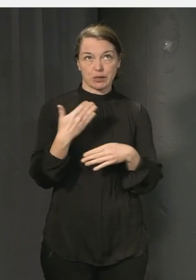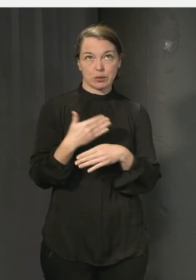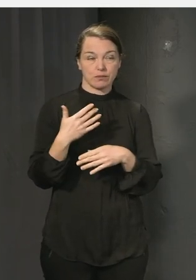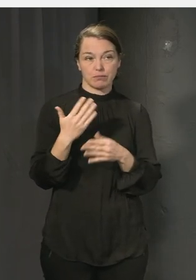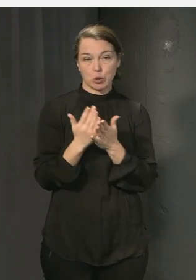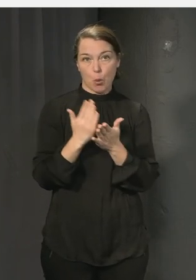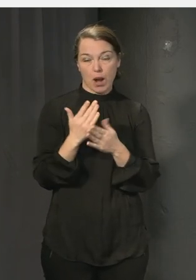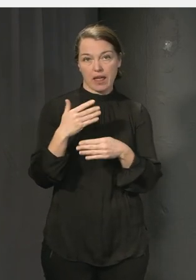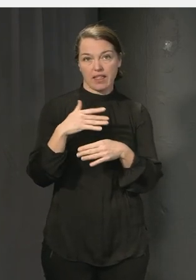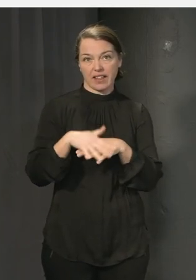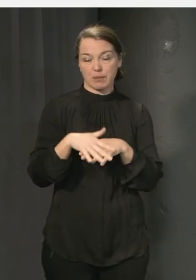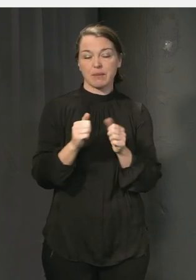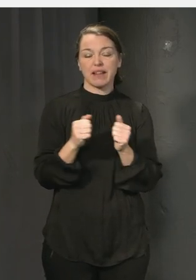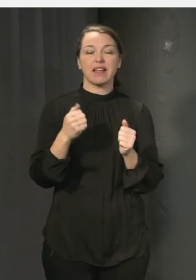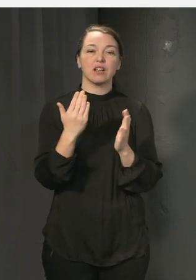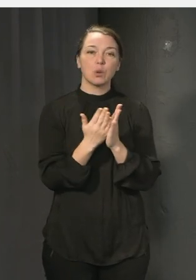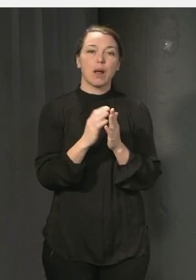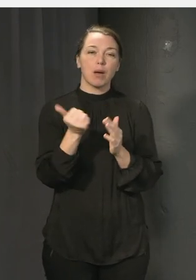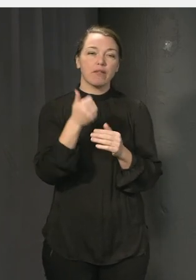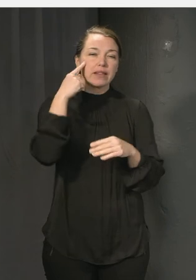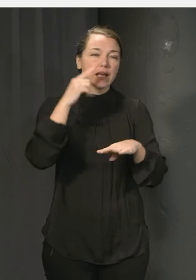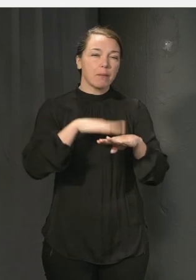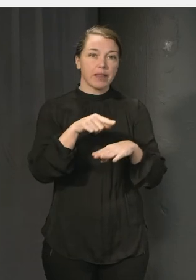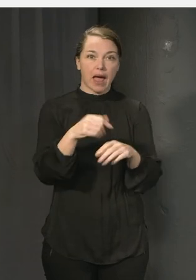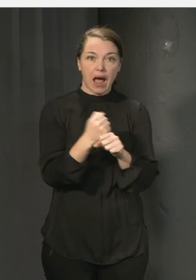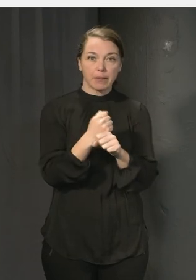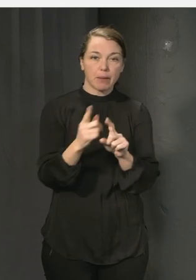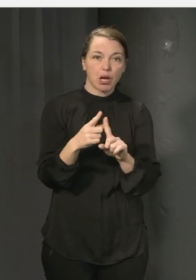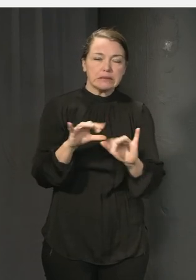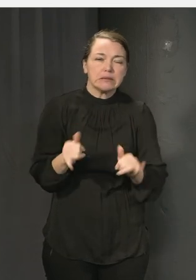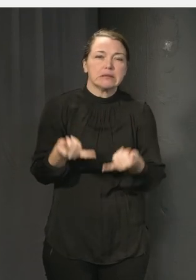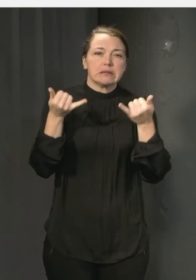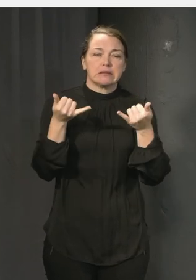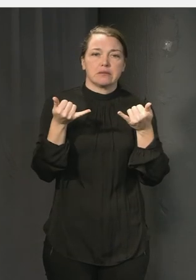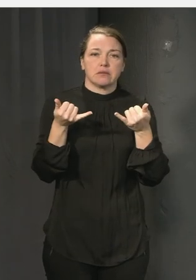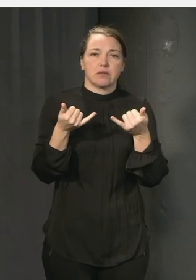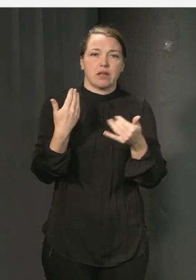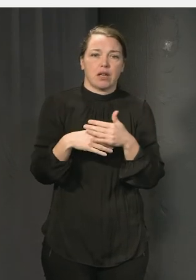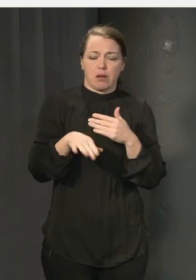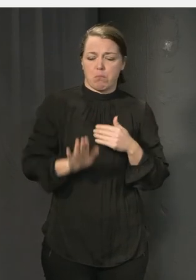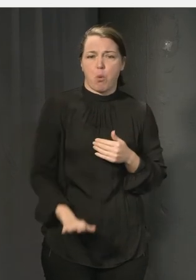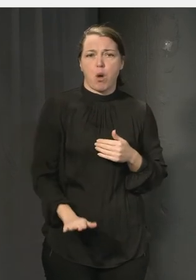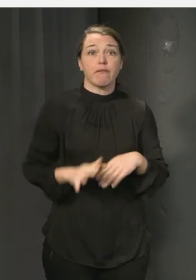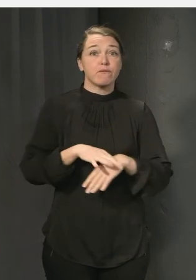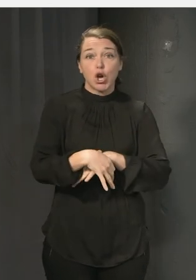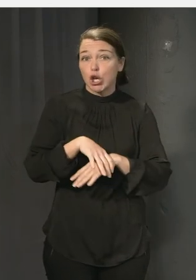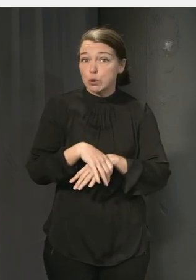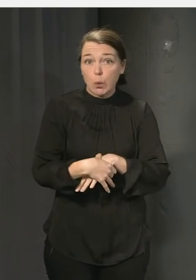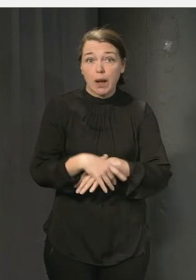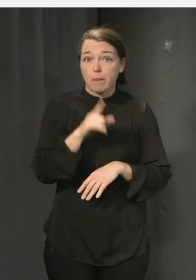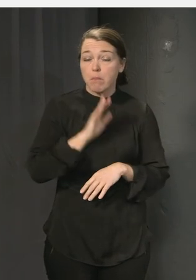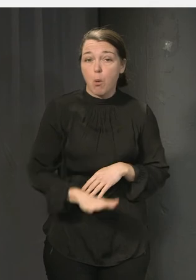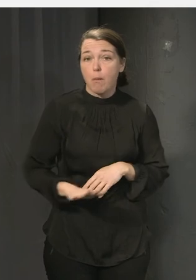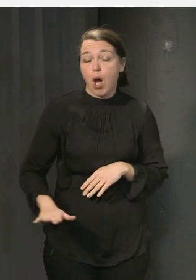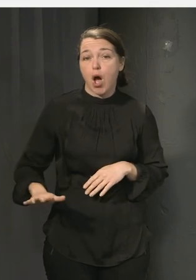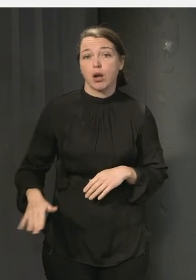man i skolan ska tänka på att det här arbetet börjar supertidigt med väldigt små barn kanske egentligen redan i förskolan för